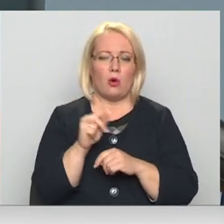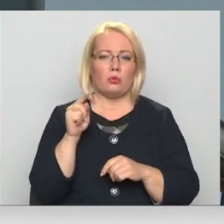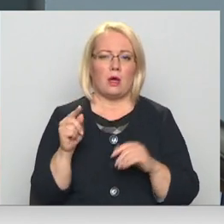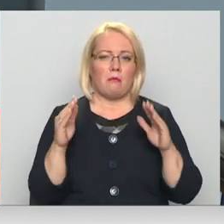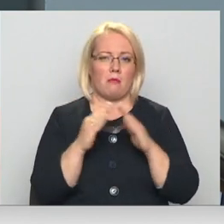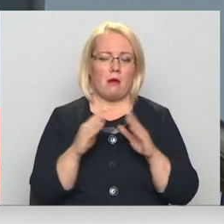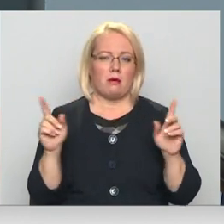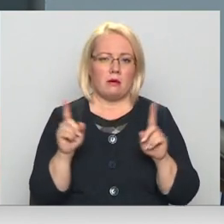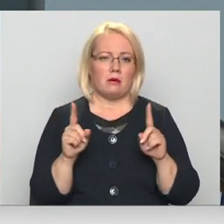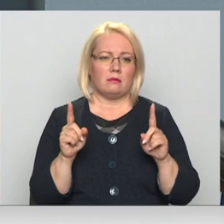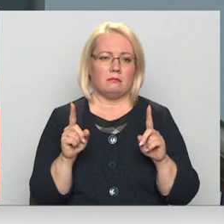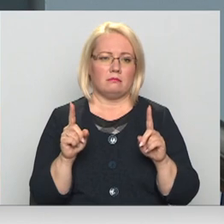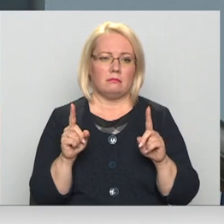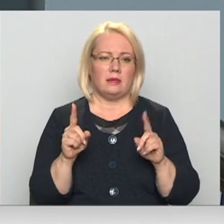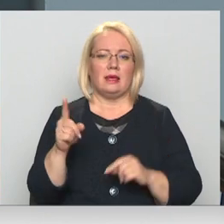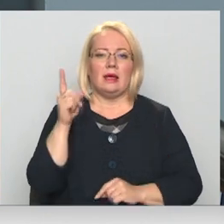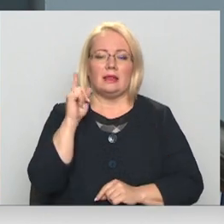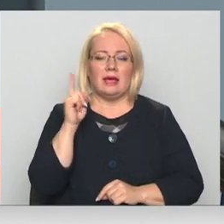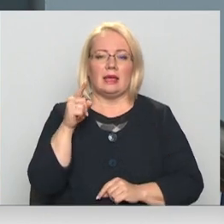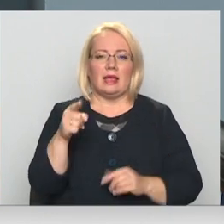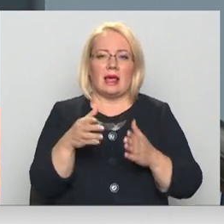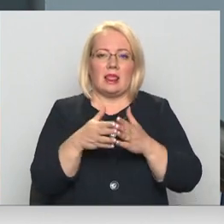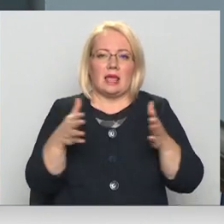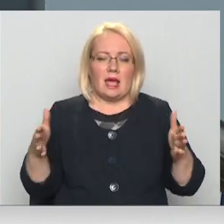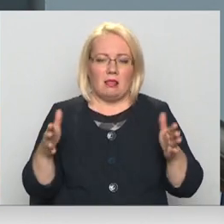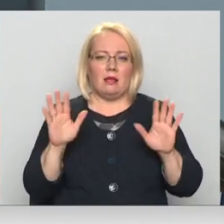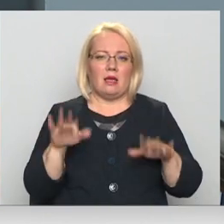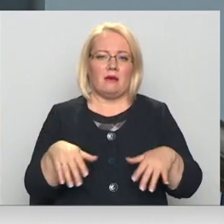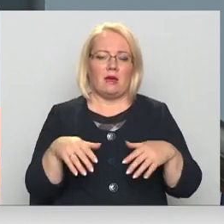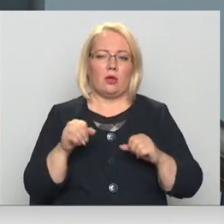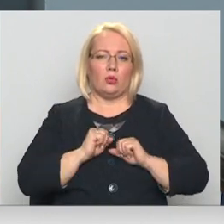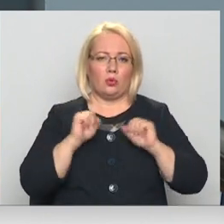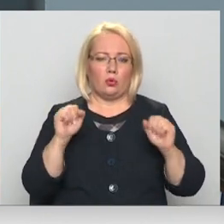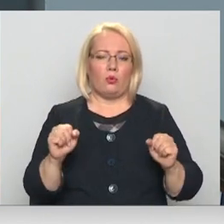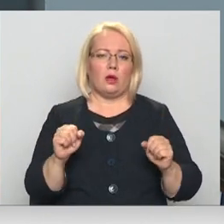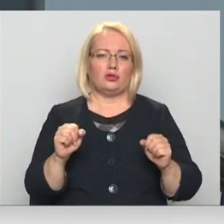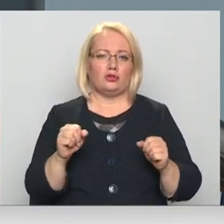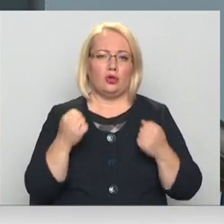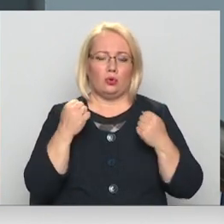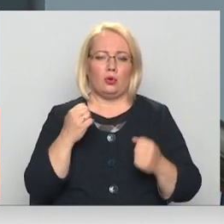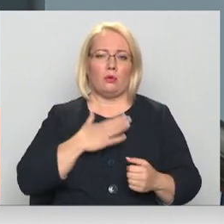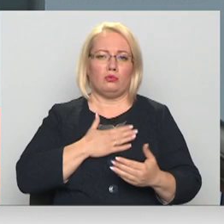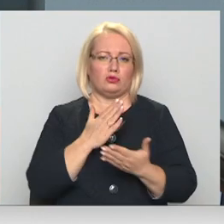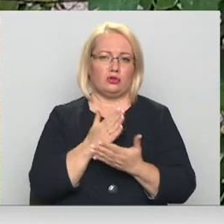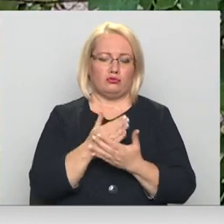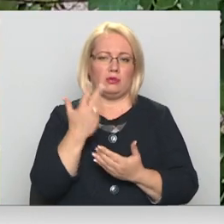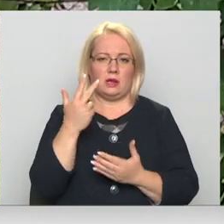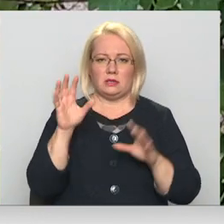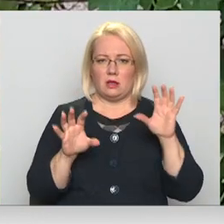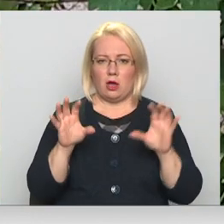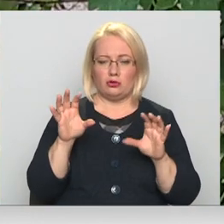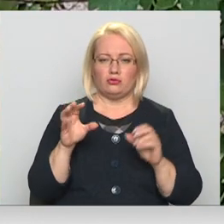tikai tik liela, lai varētu droši turēt mūsu esošos trīs lāčus.